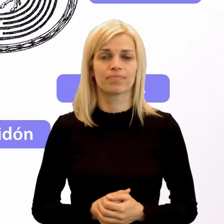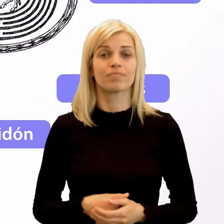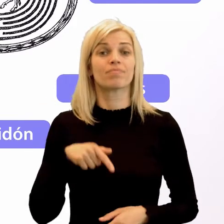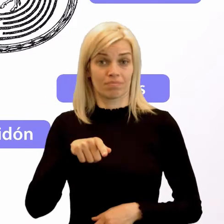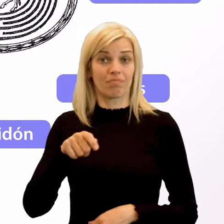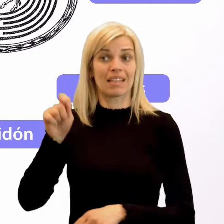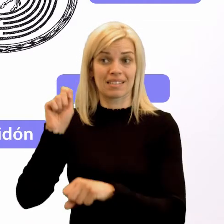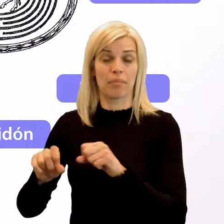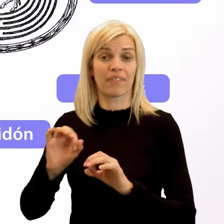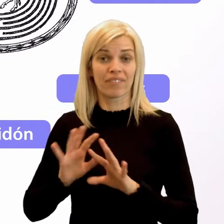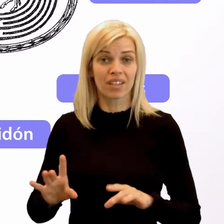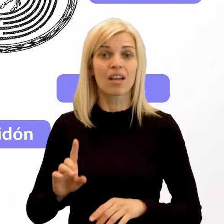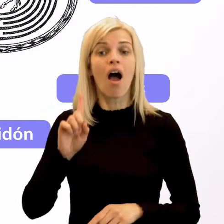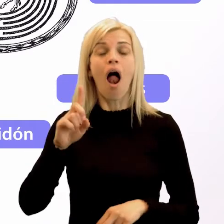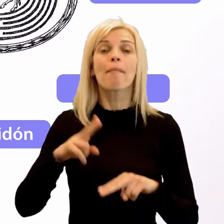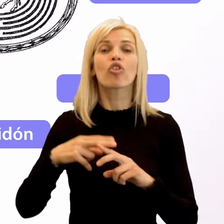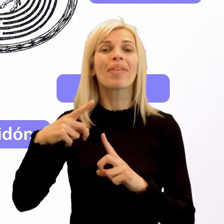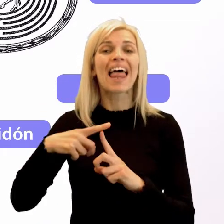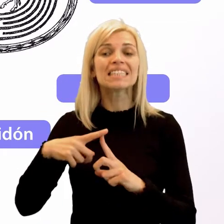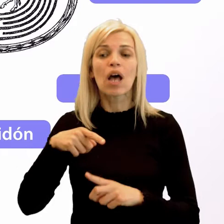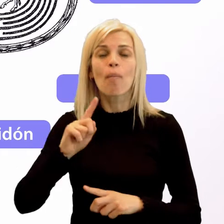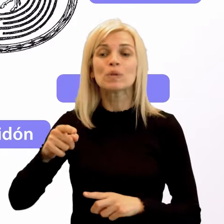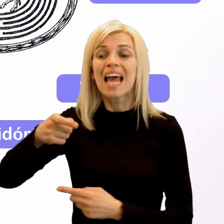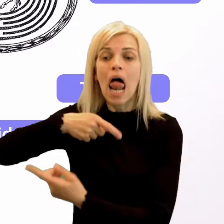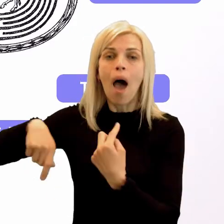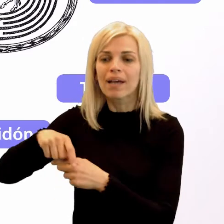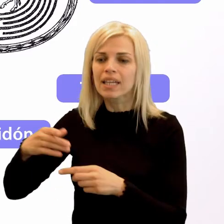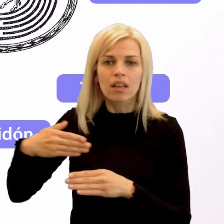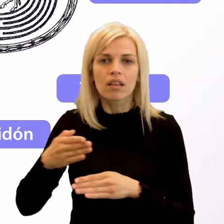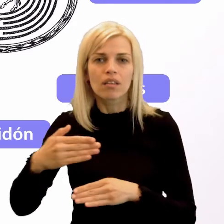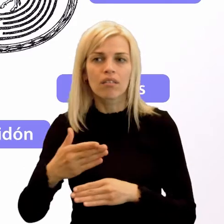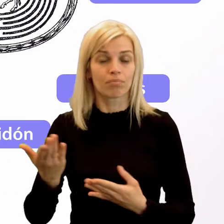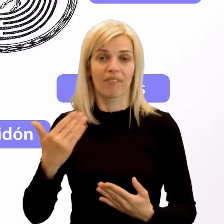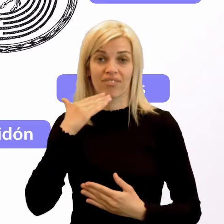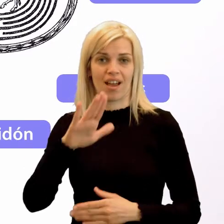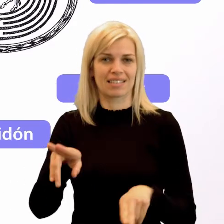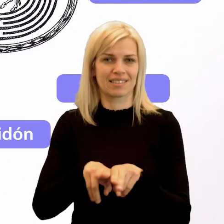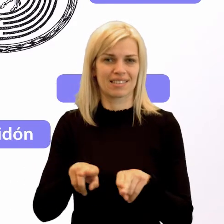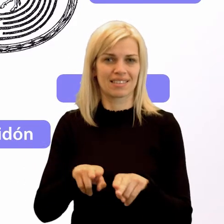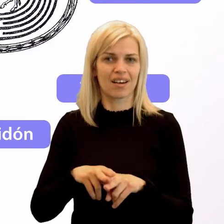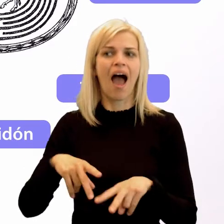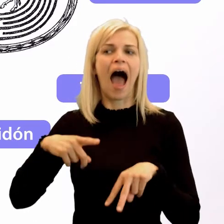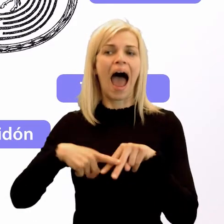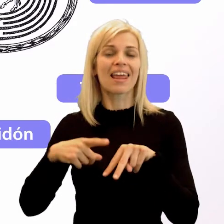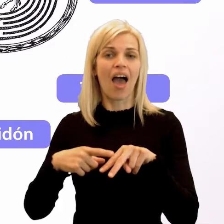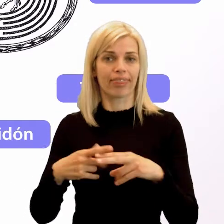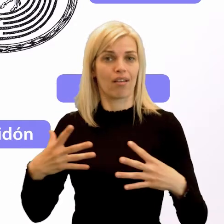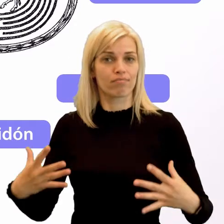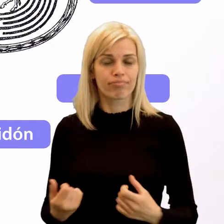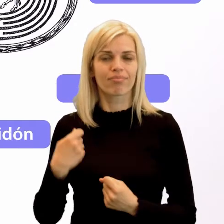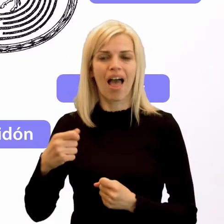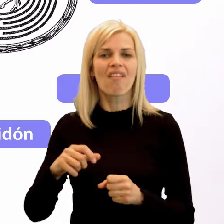musel aj z labirintu vrátiť. V tom mu pomohla Mínotaurová sestra, krásna Ariadne, ktorá mu dala bájne klpko,